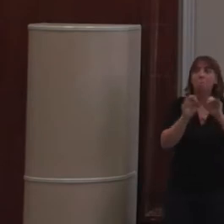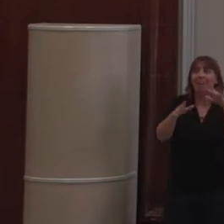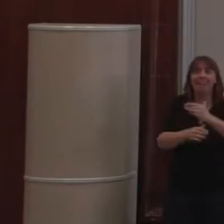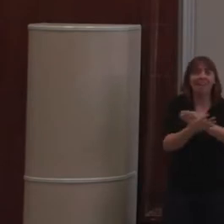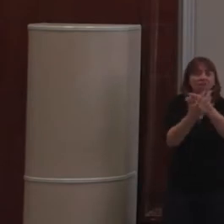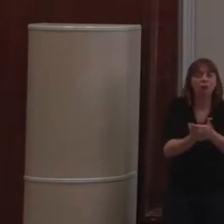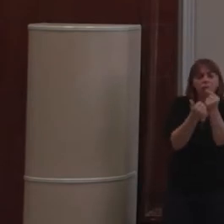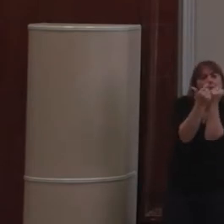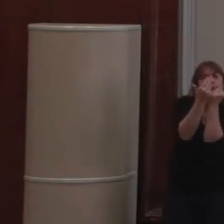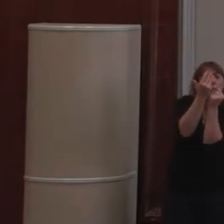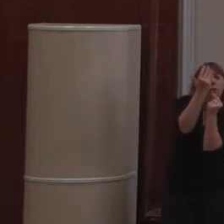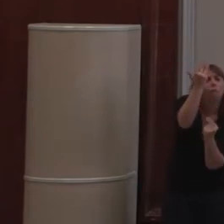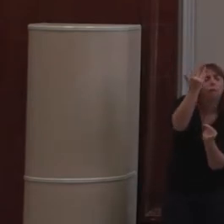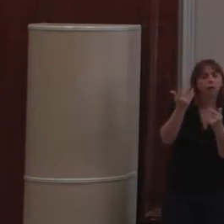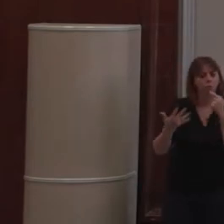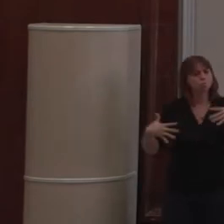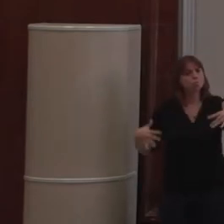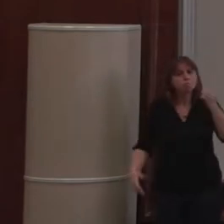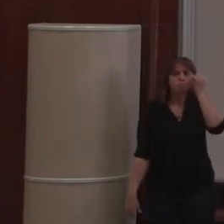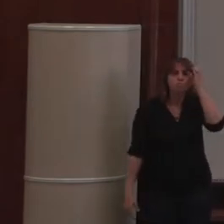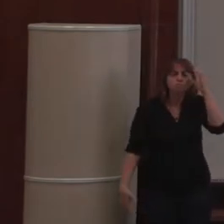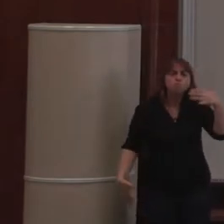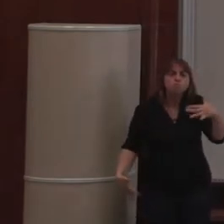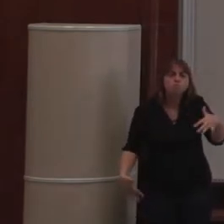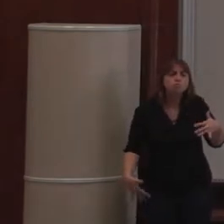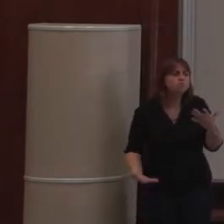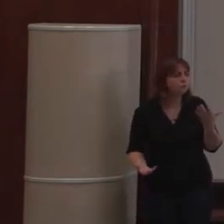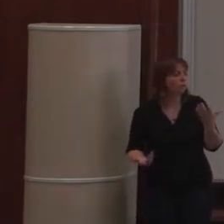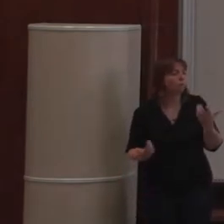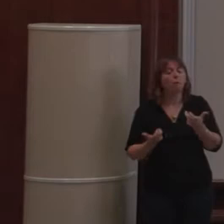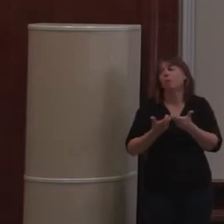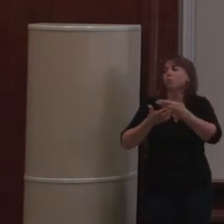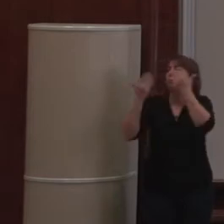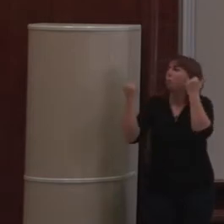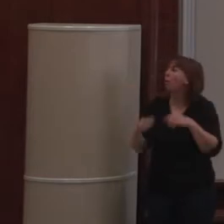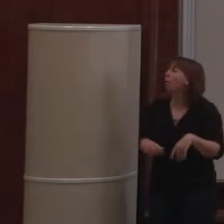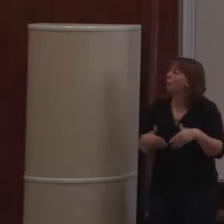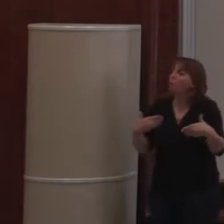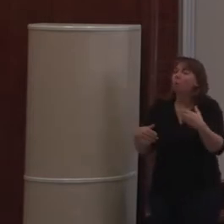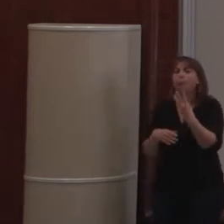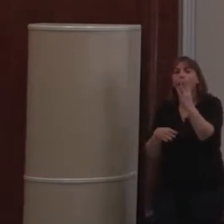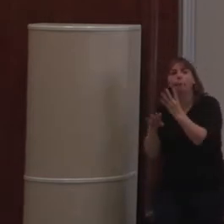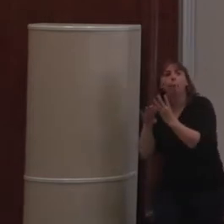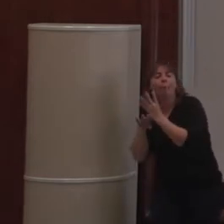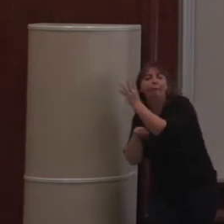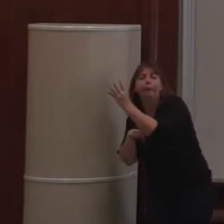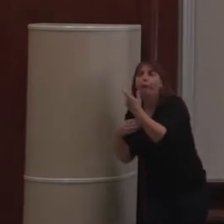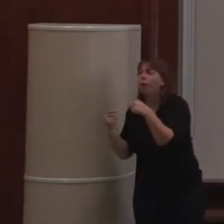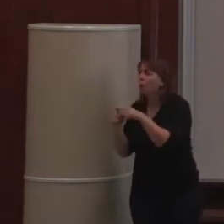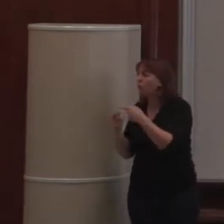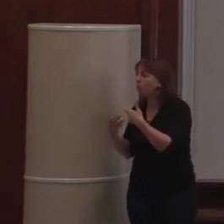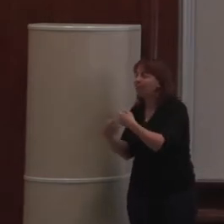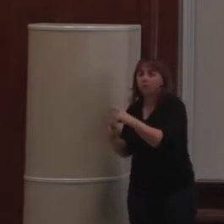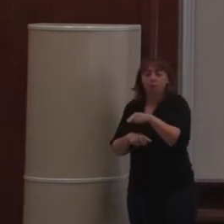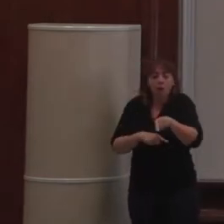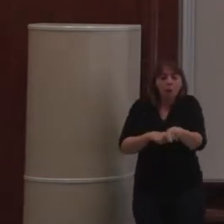un simple projet métier quelconque. On va gérer, mettons, des feuilles de relevés de maintenance. Non, les cas d'usage